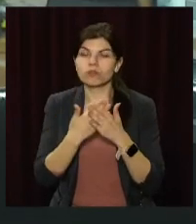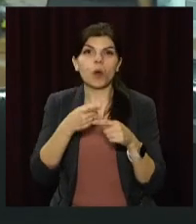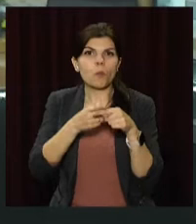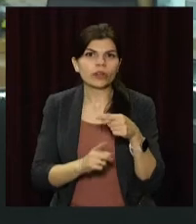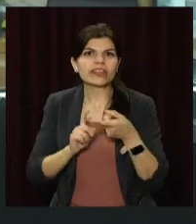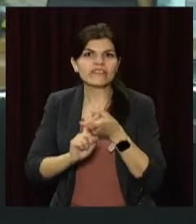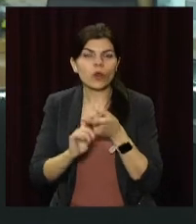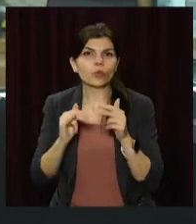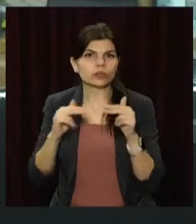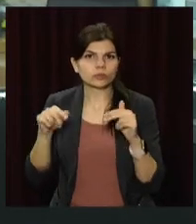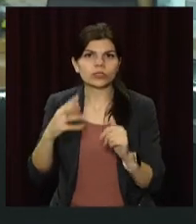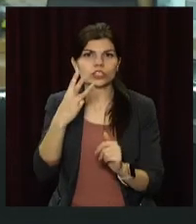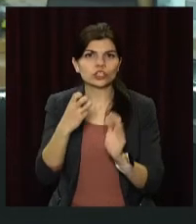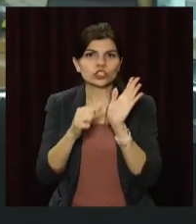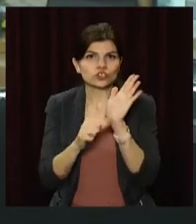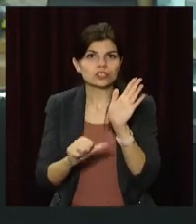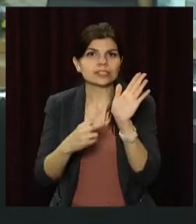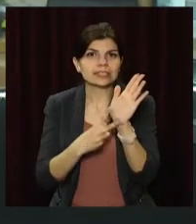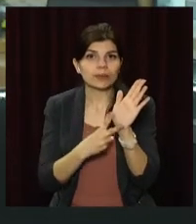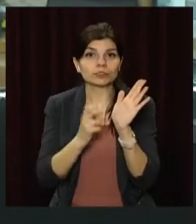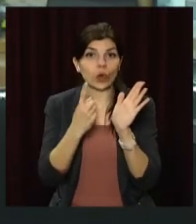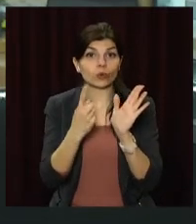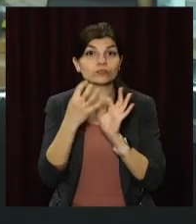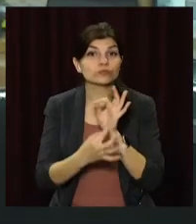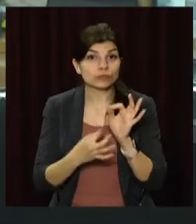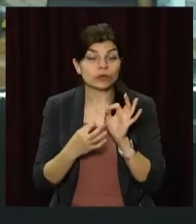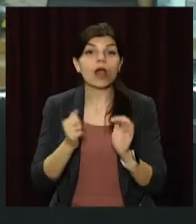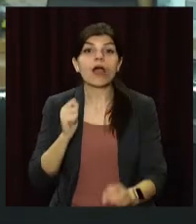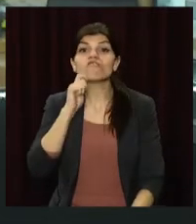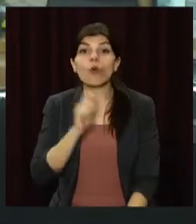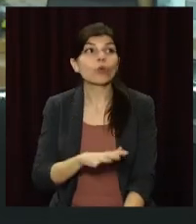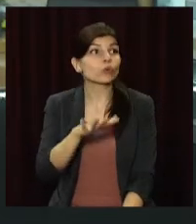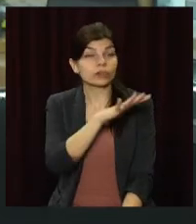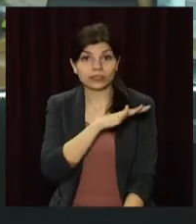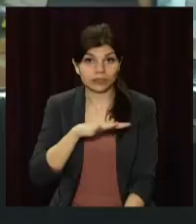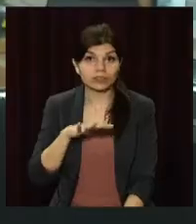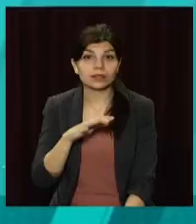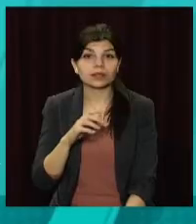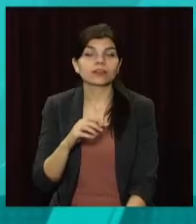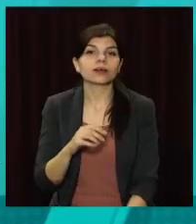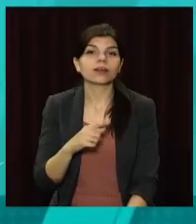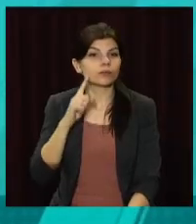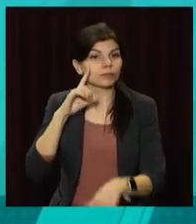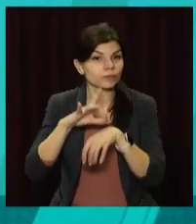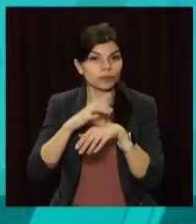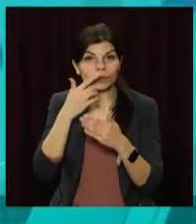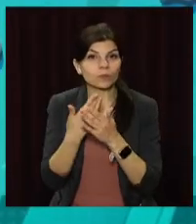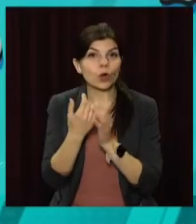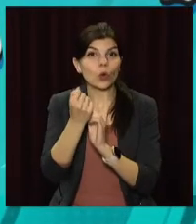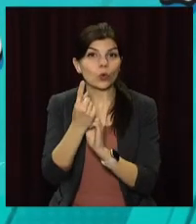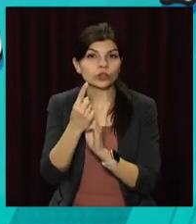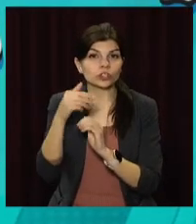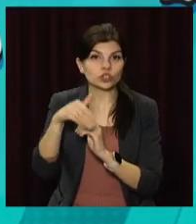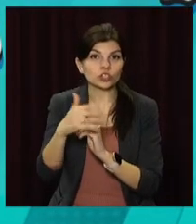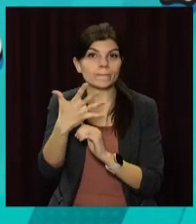інфікованих у Дніпрі – 367 людей. А от в Україні за останні 24 години зафіксували понад 11